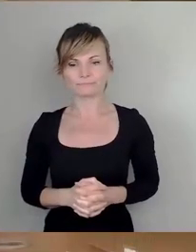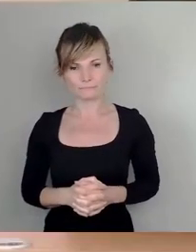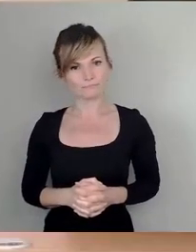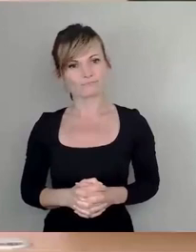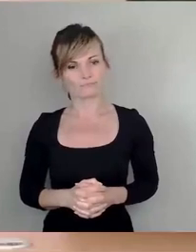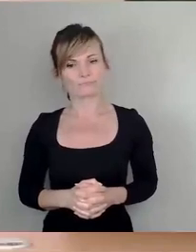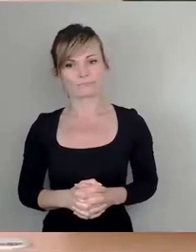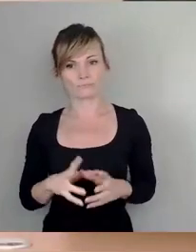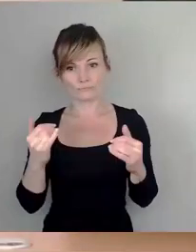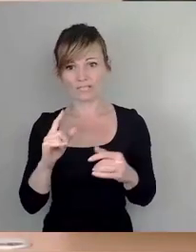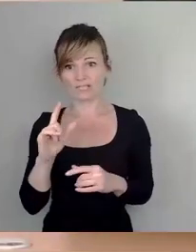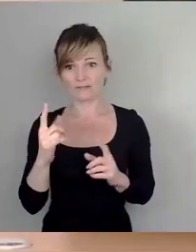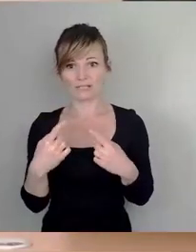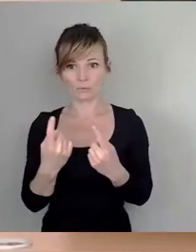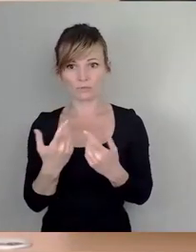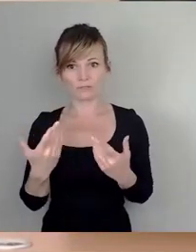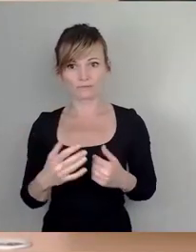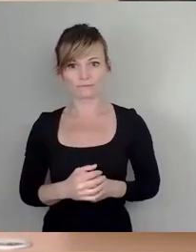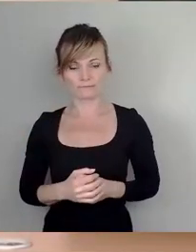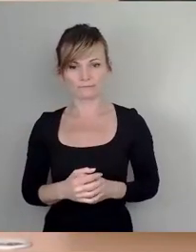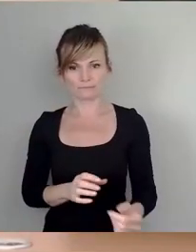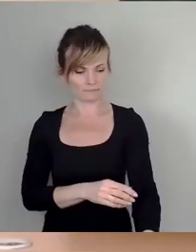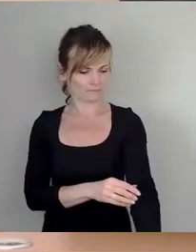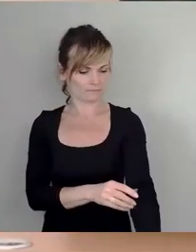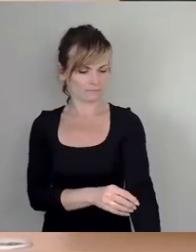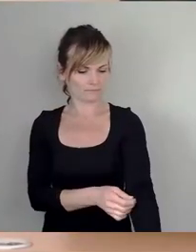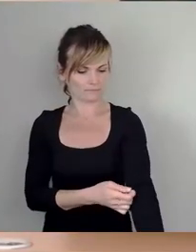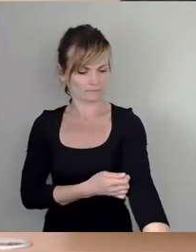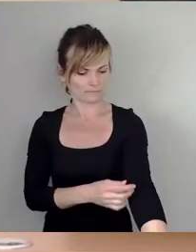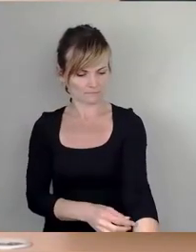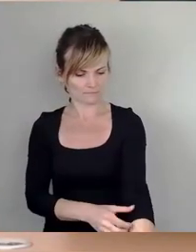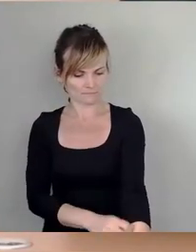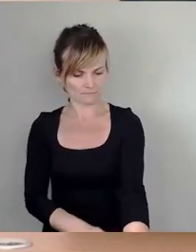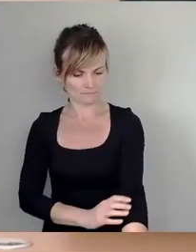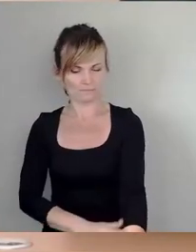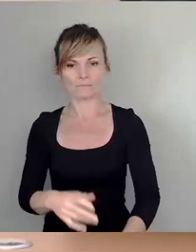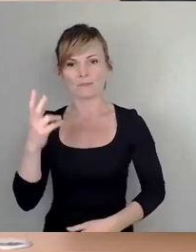zweite Runde und es würde Herr Lommel dran sein, danach Michael Schmähnig.